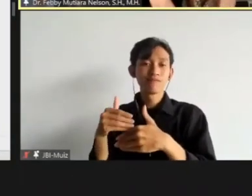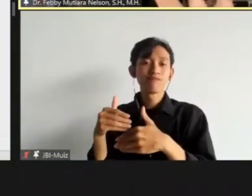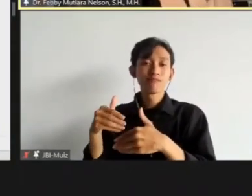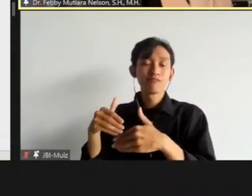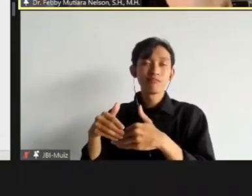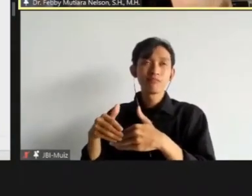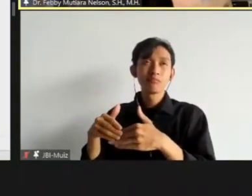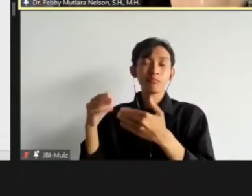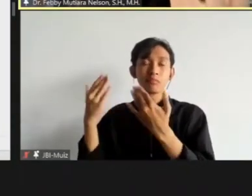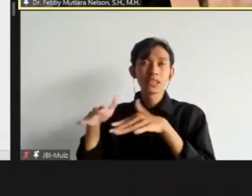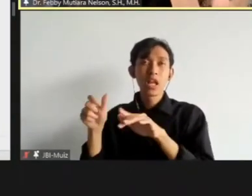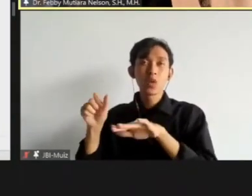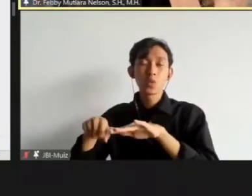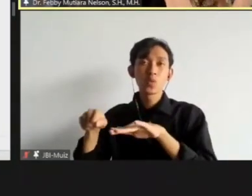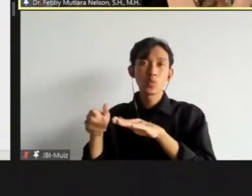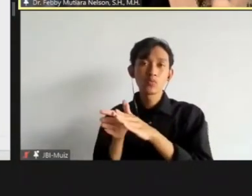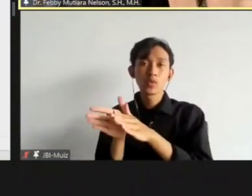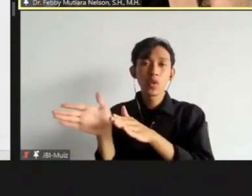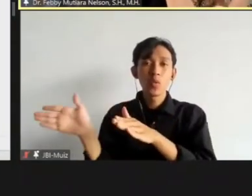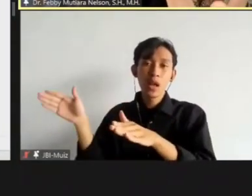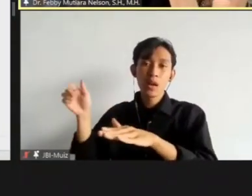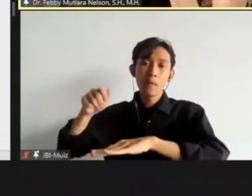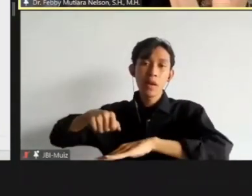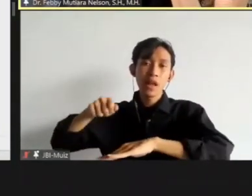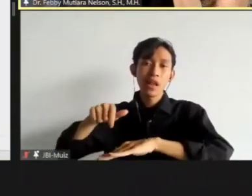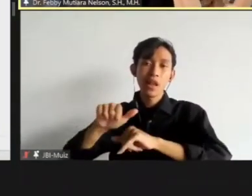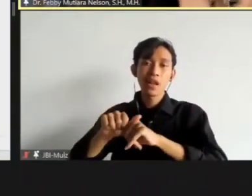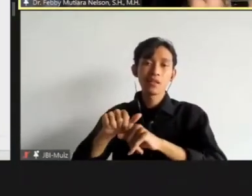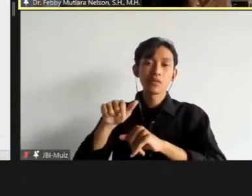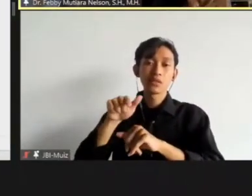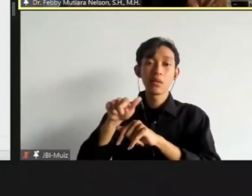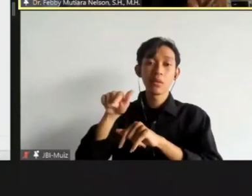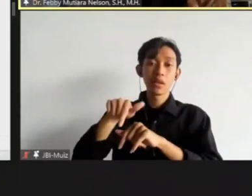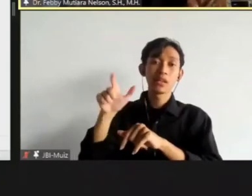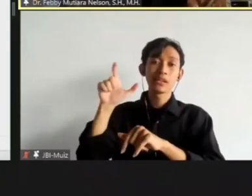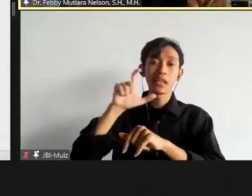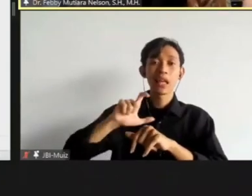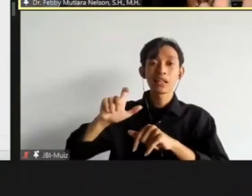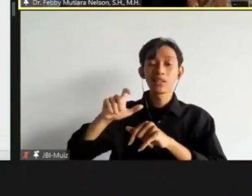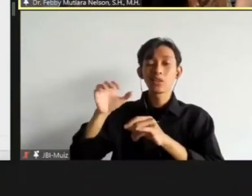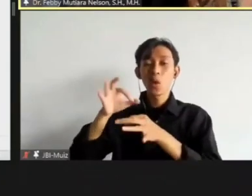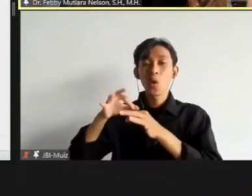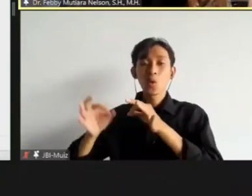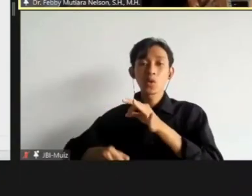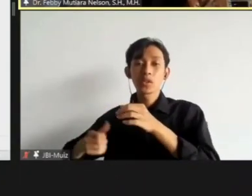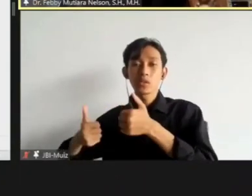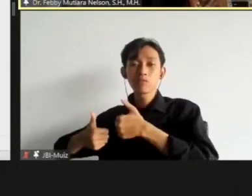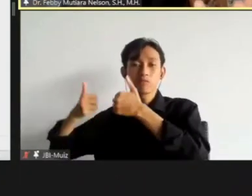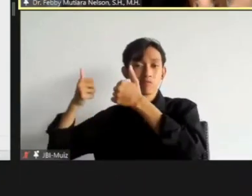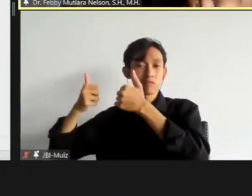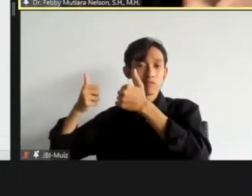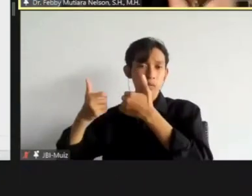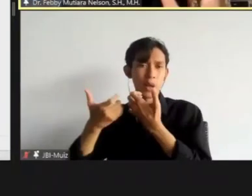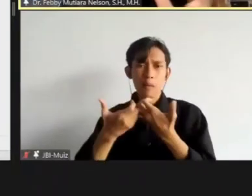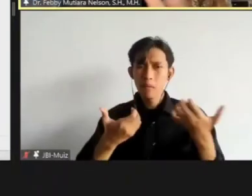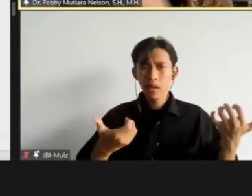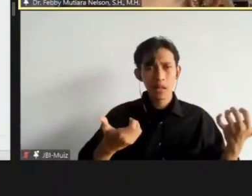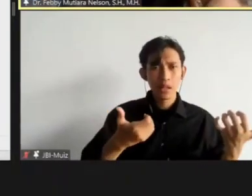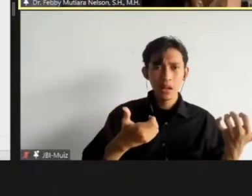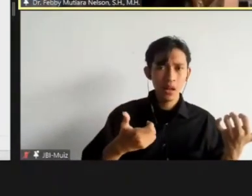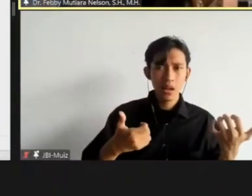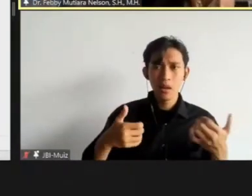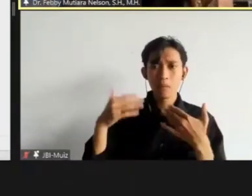Dia mengedepankan kepentingan pelaku dan korban tapi mencari win-win solution. Nah agak berbeda dengan restoratif justice dan